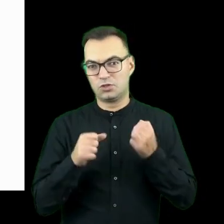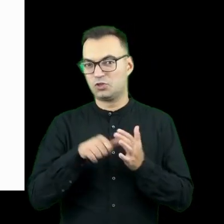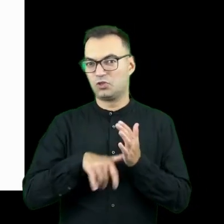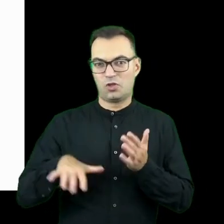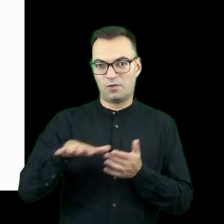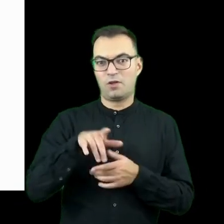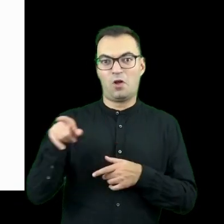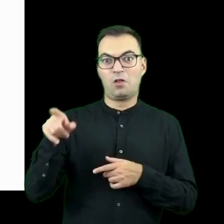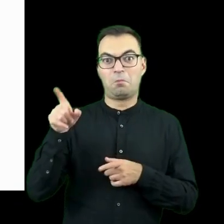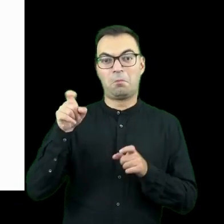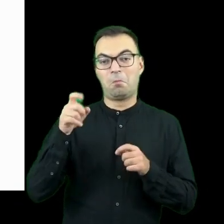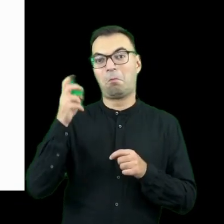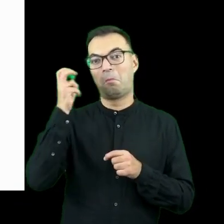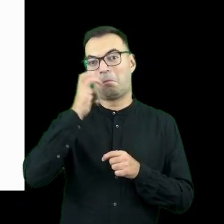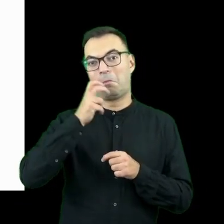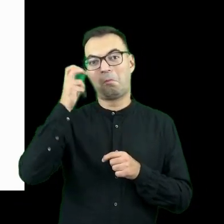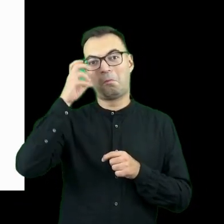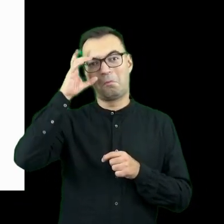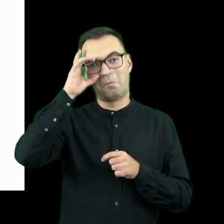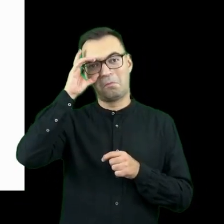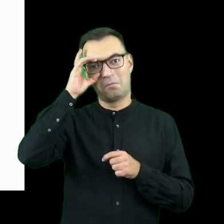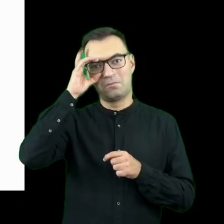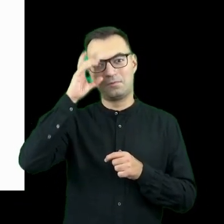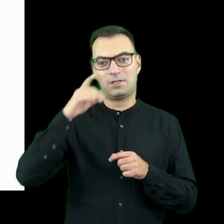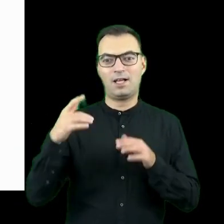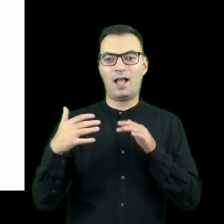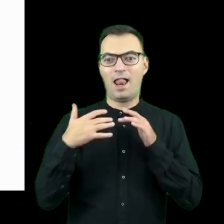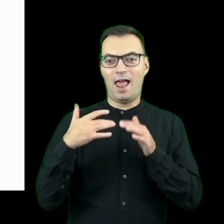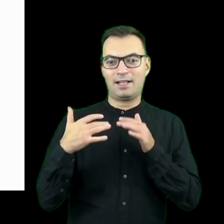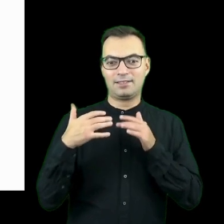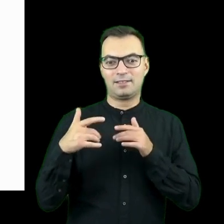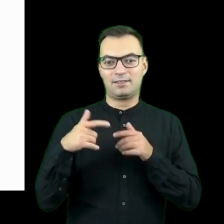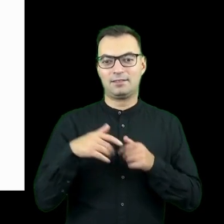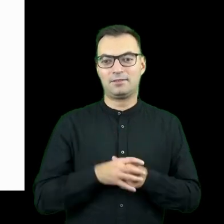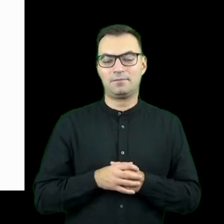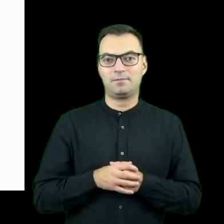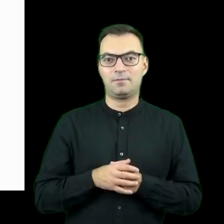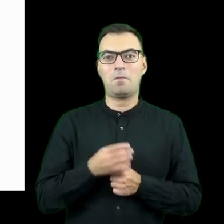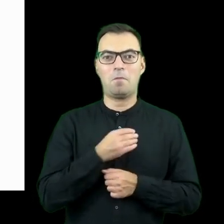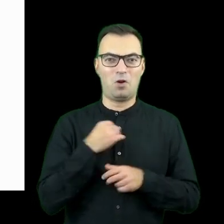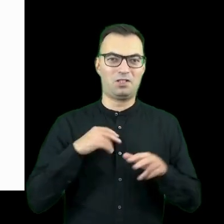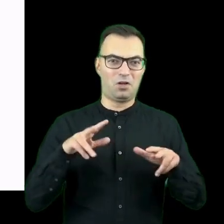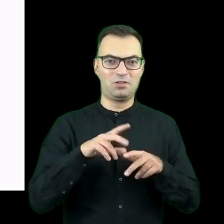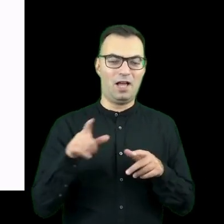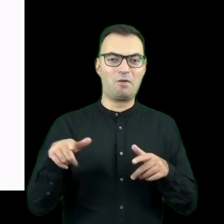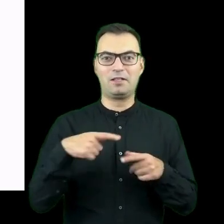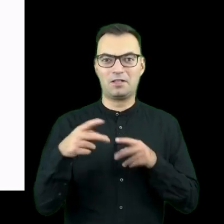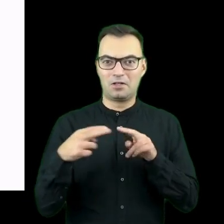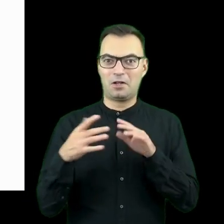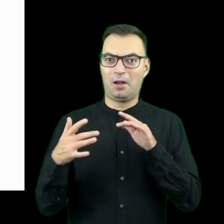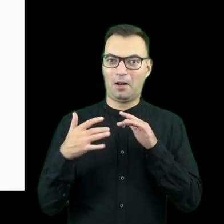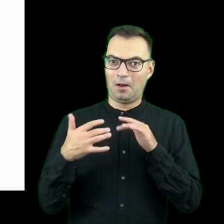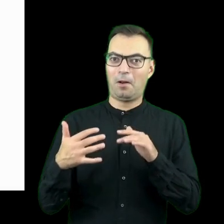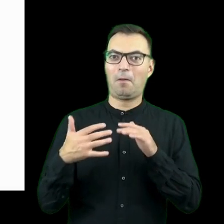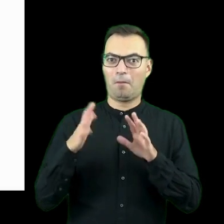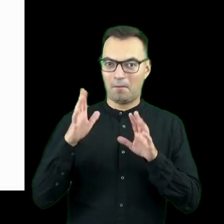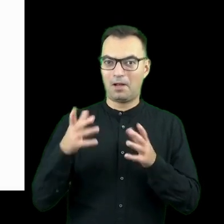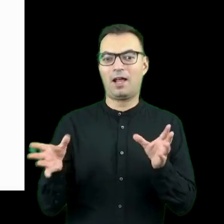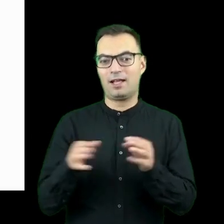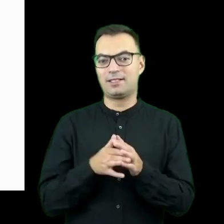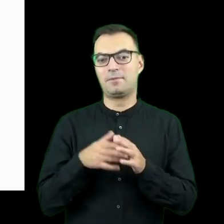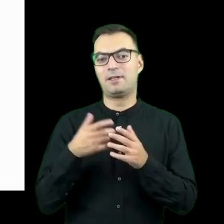środowisku i on zaczął ta relacja między nimi a tą polską rodziną przyrodziła się w